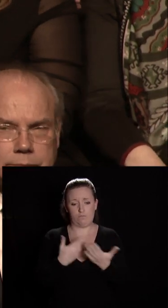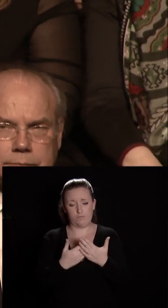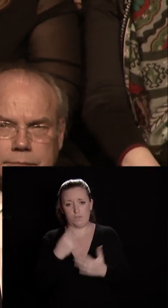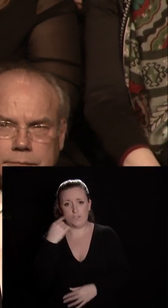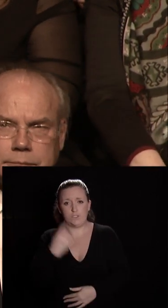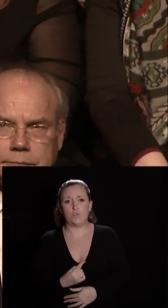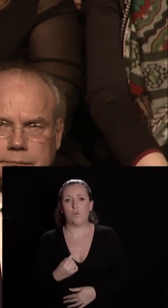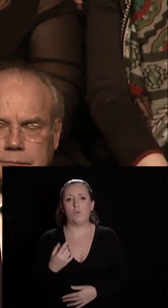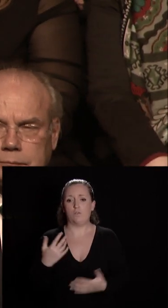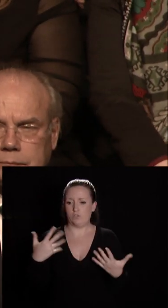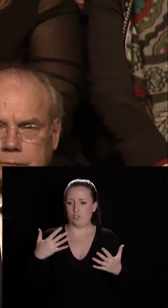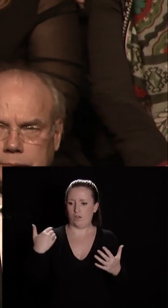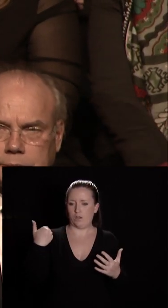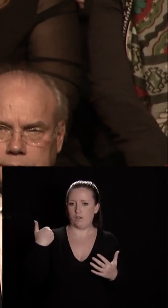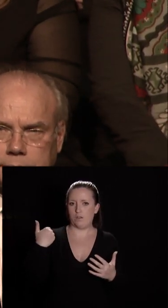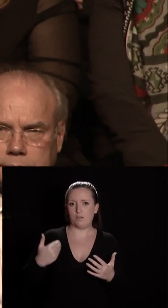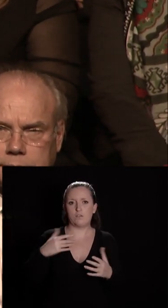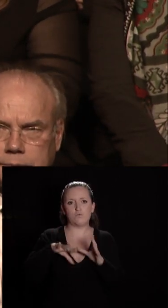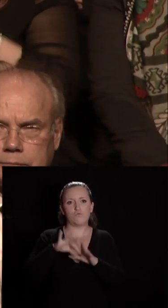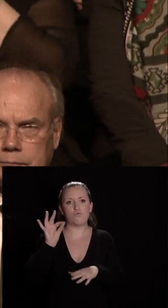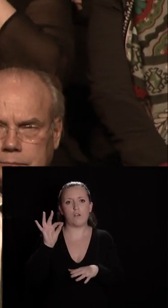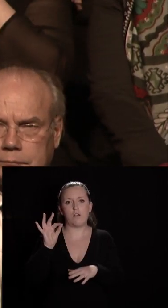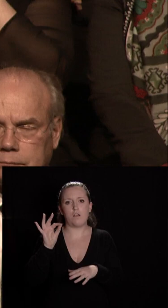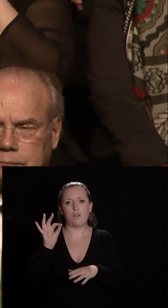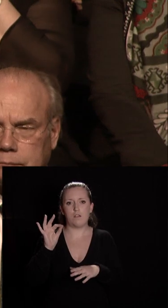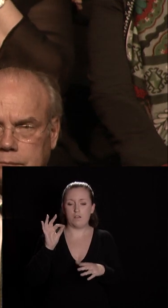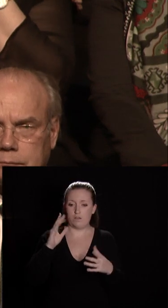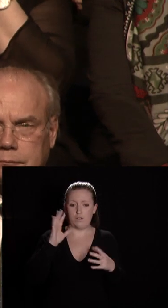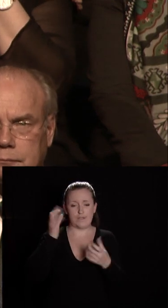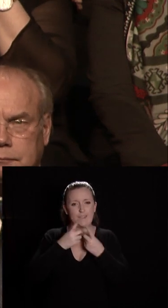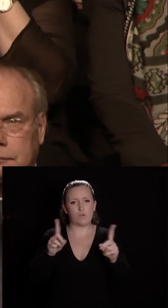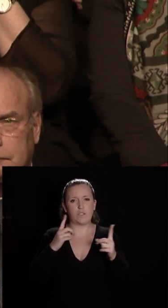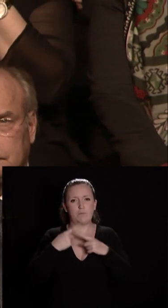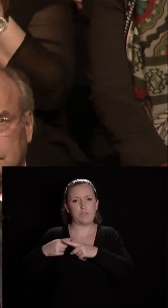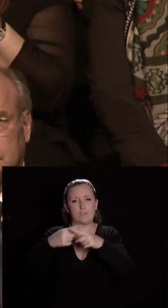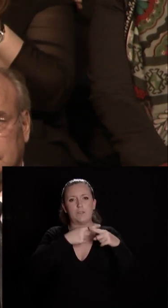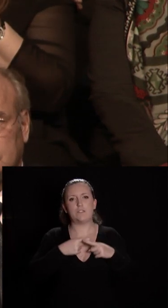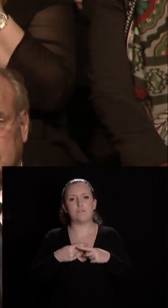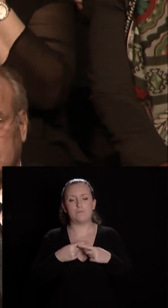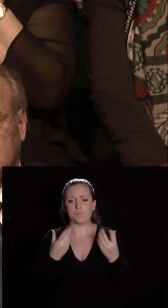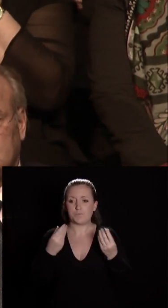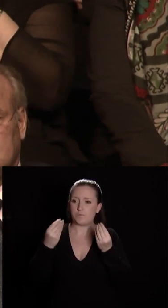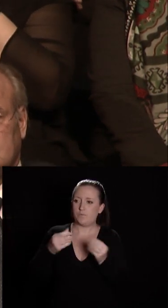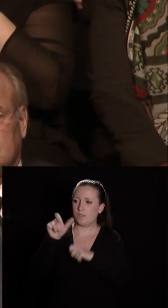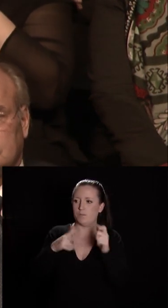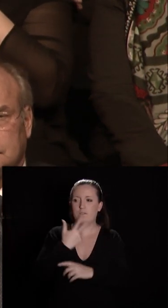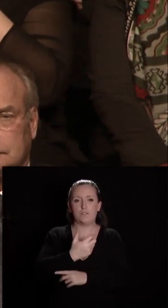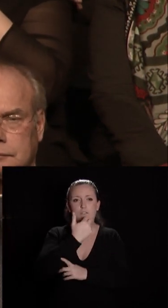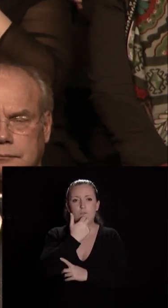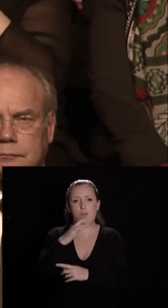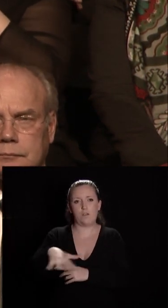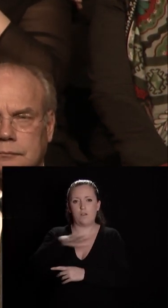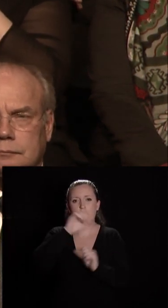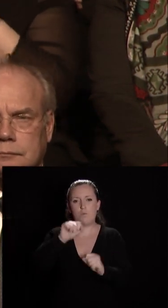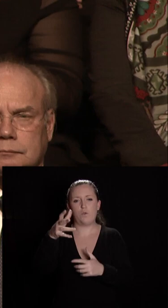avons fait depuis longtemps ce choix d'une démocratie participative elle offre à ses habitants la possibilité de prendre